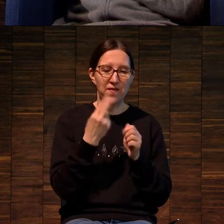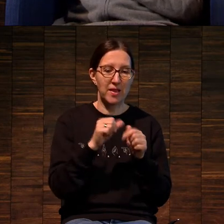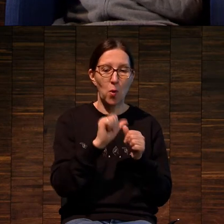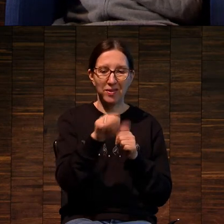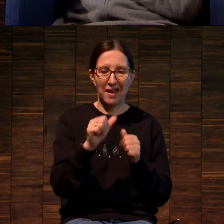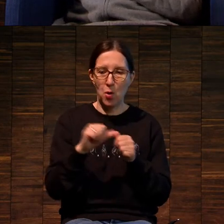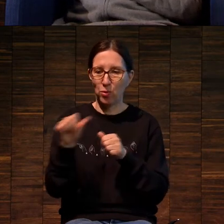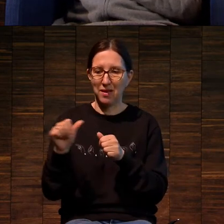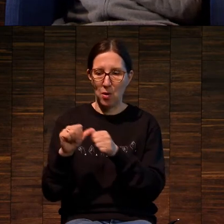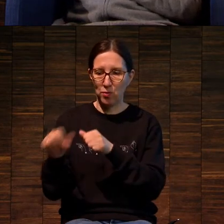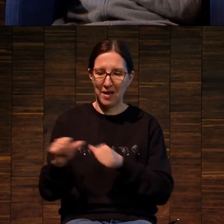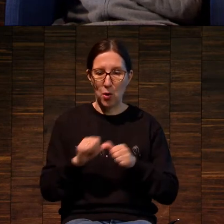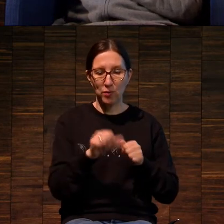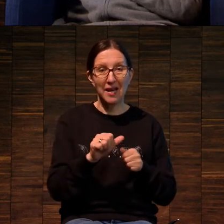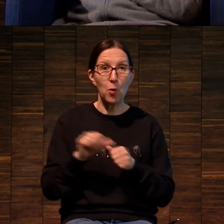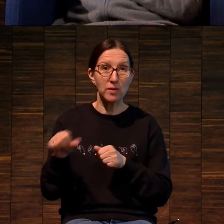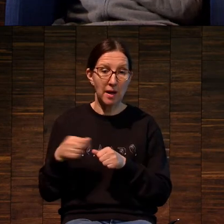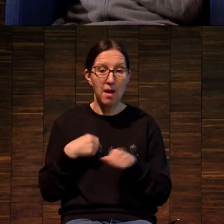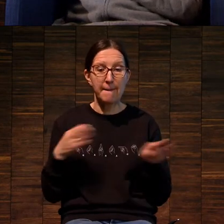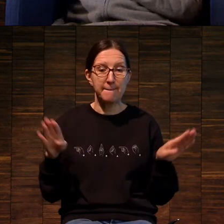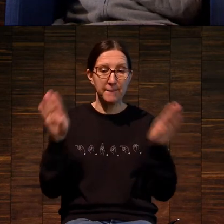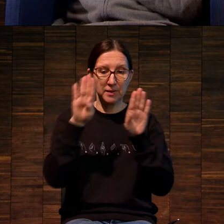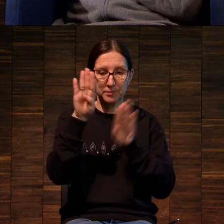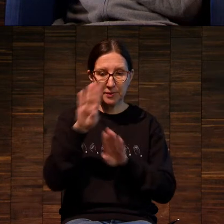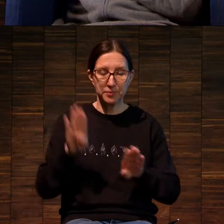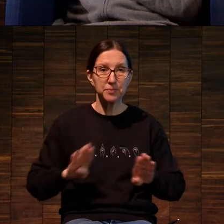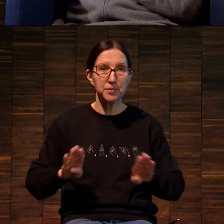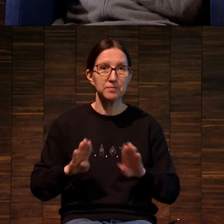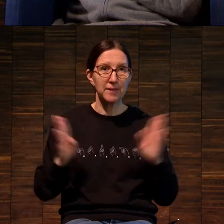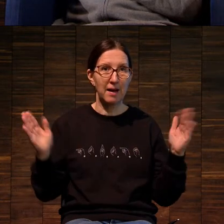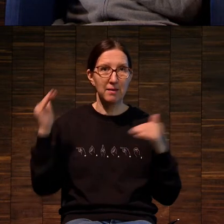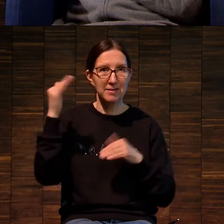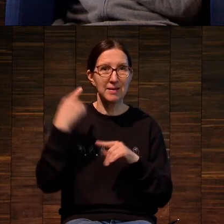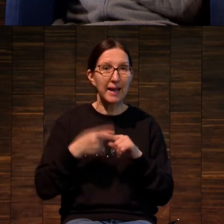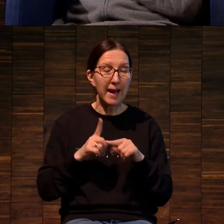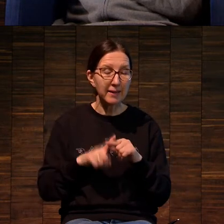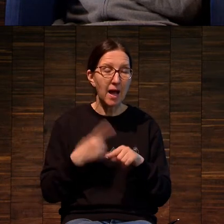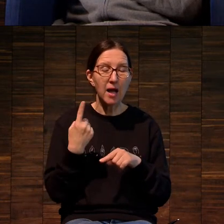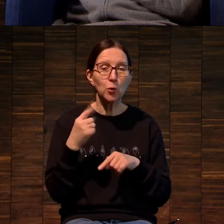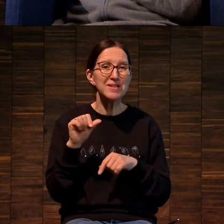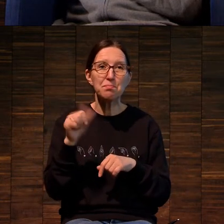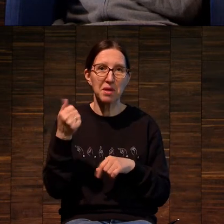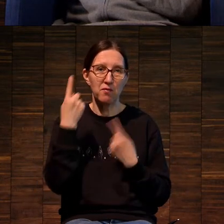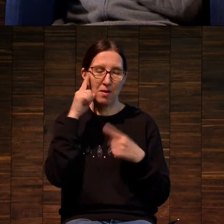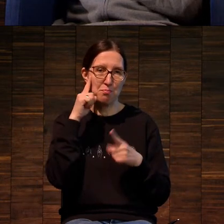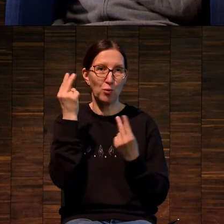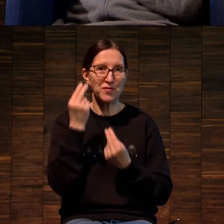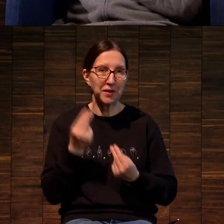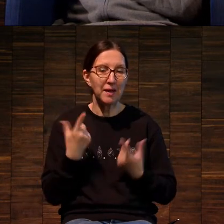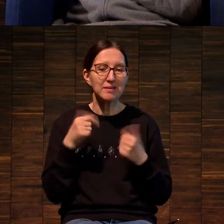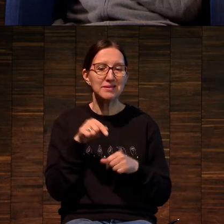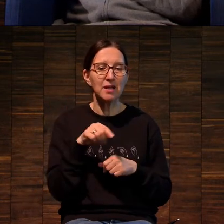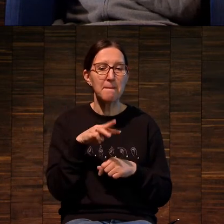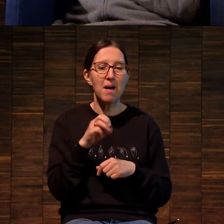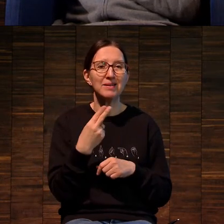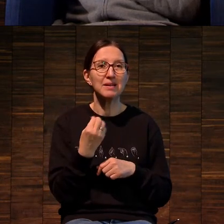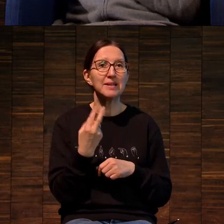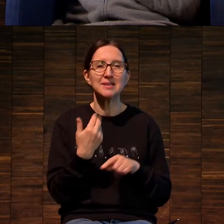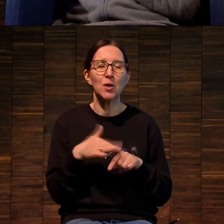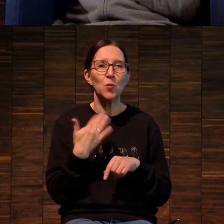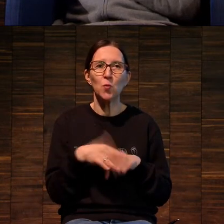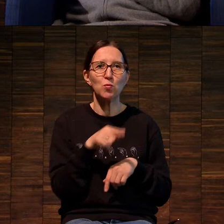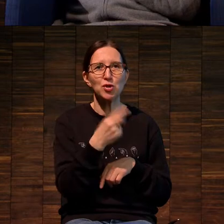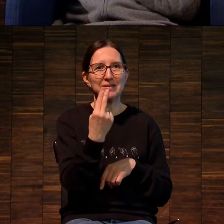отдельности, он создал вот эту картинку. Но это вот, наверное, одно из первых произведений, где матрица была уже